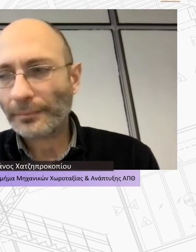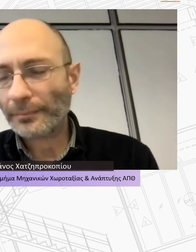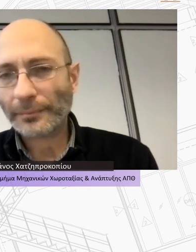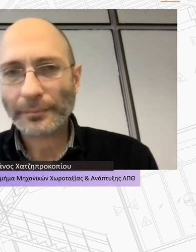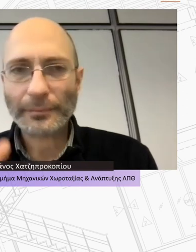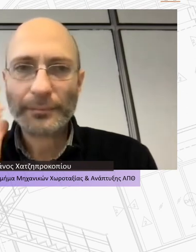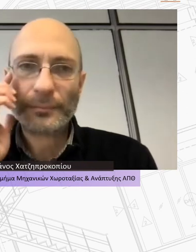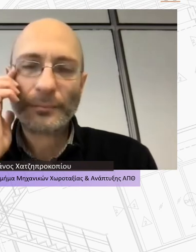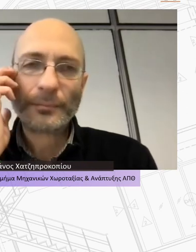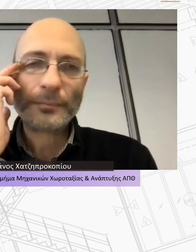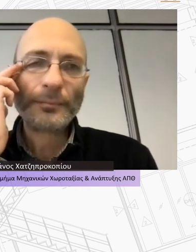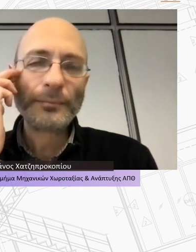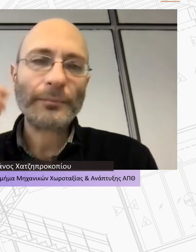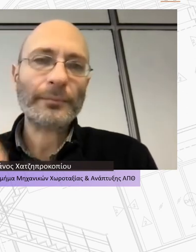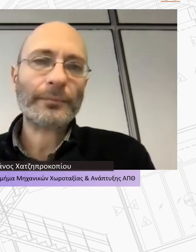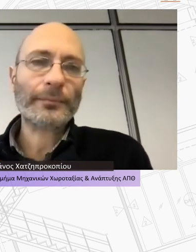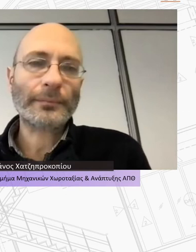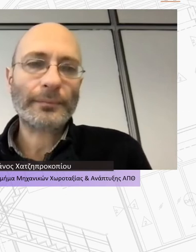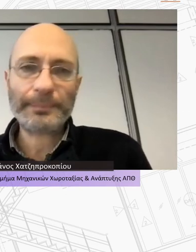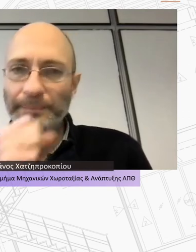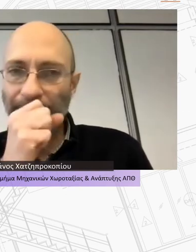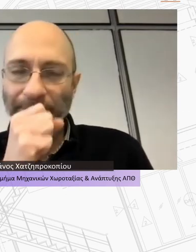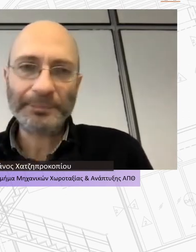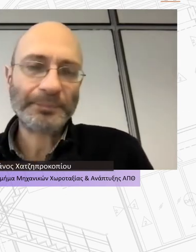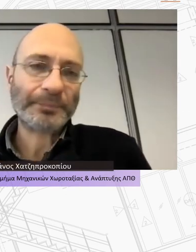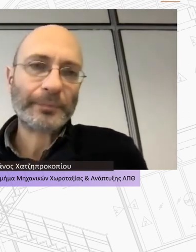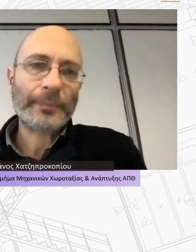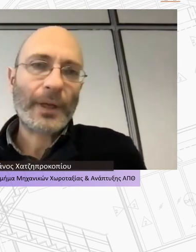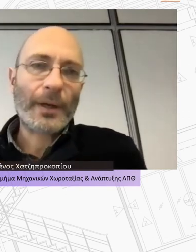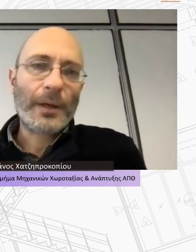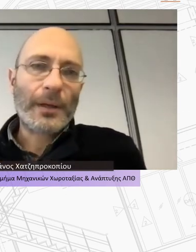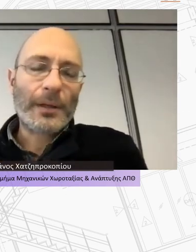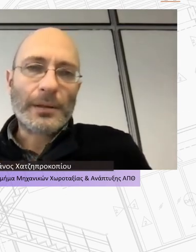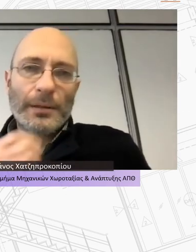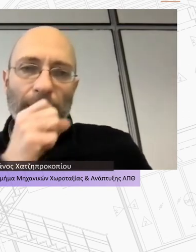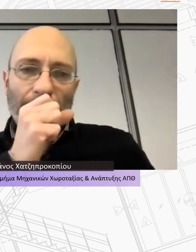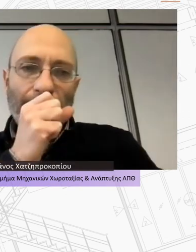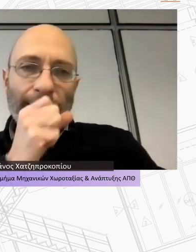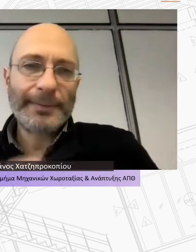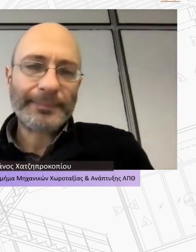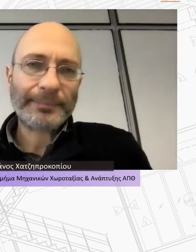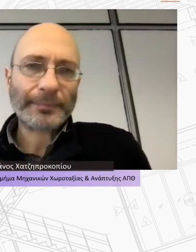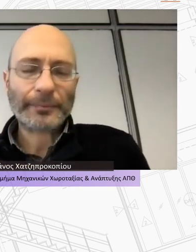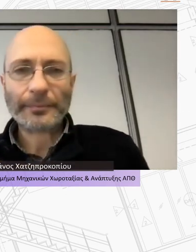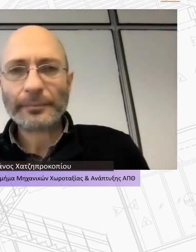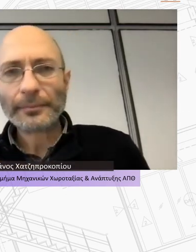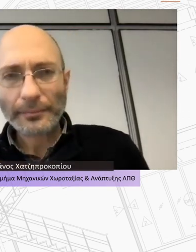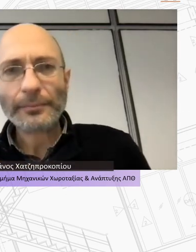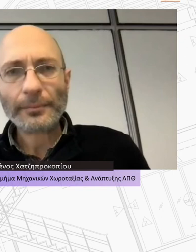κάτι μια αναφορά στη διακοπή ηλεκτροδότησης 2011-2012 νομίζω